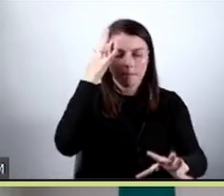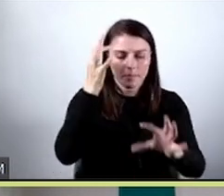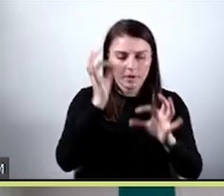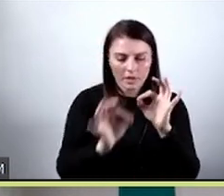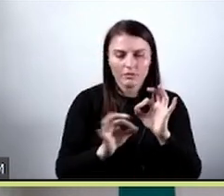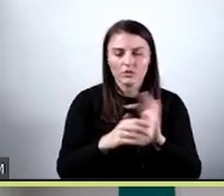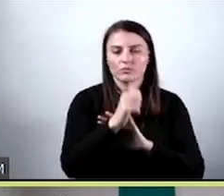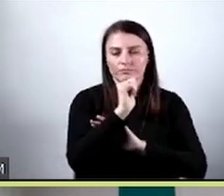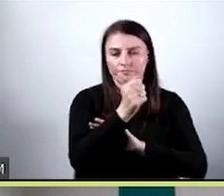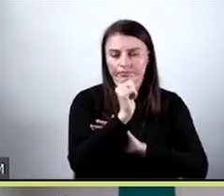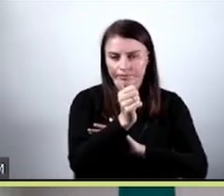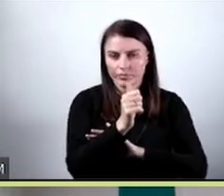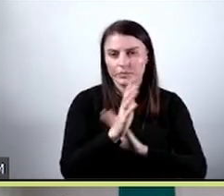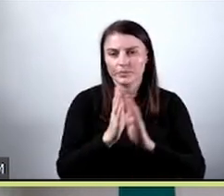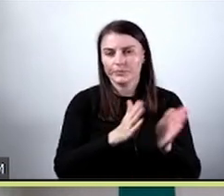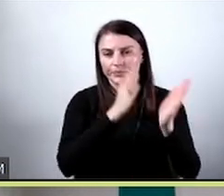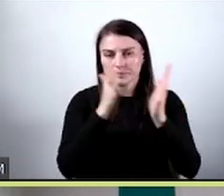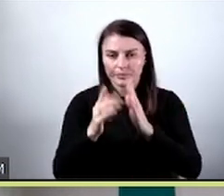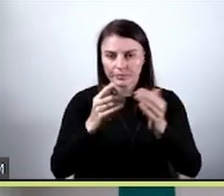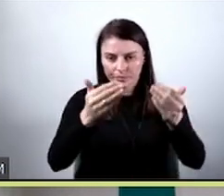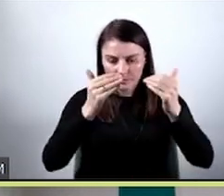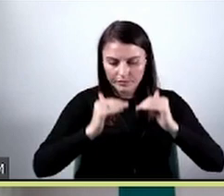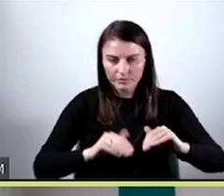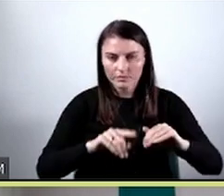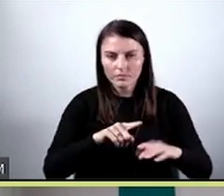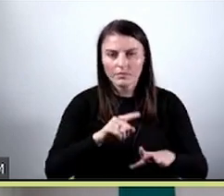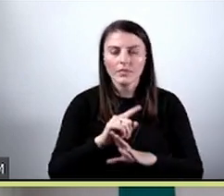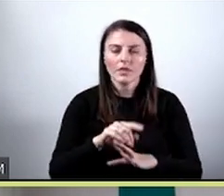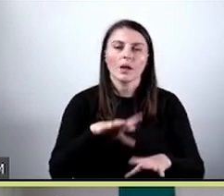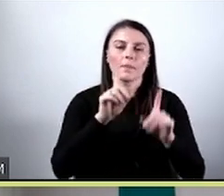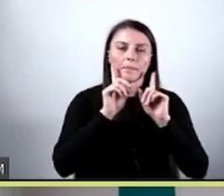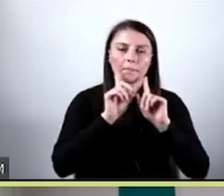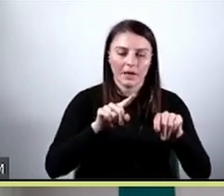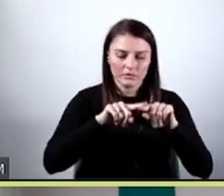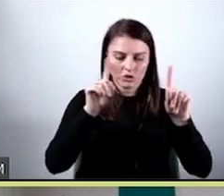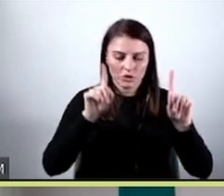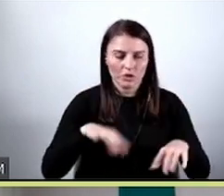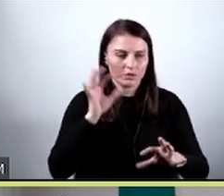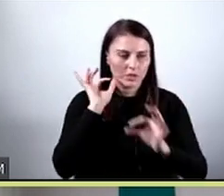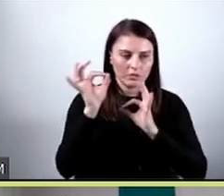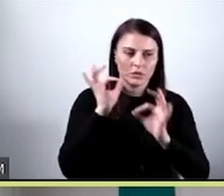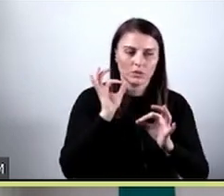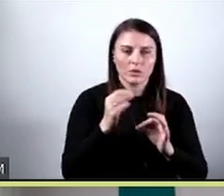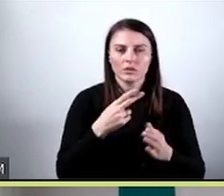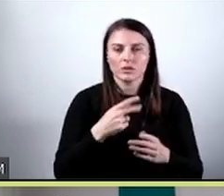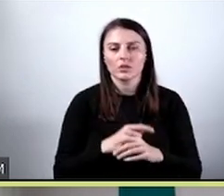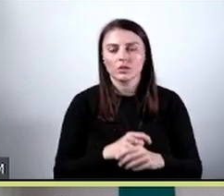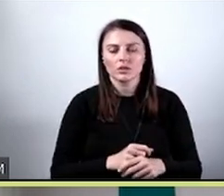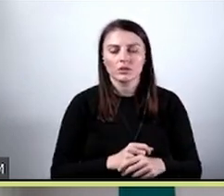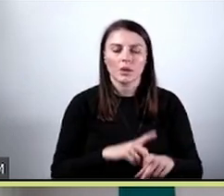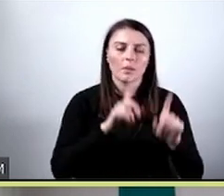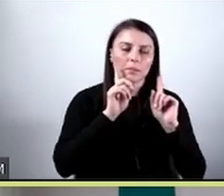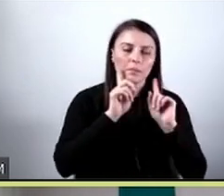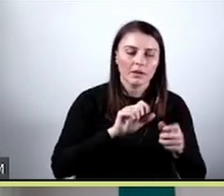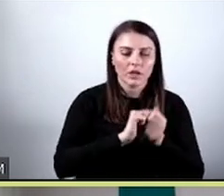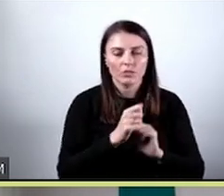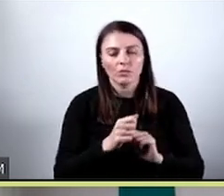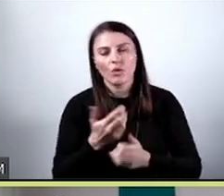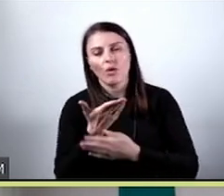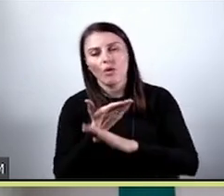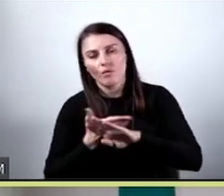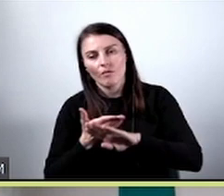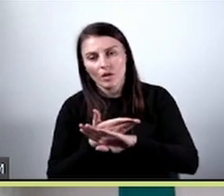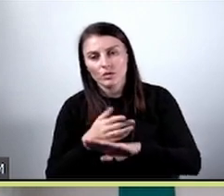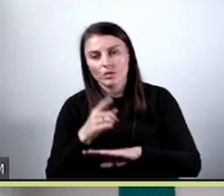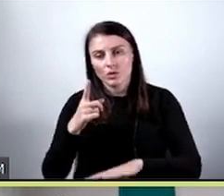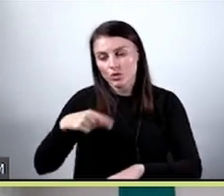sklasyfikowane. Tutaj mamy prawdziwe etykiety dla danych, czyli na przykład true, false, prawda, fałsz. A tutaj mamy